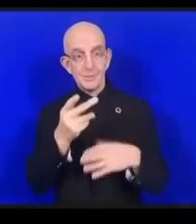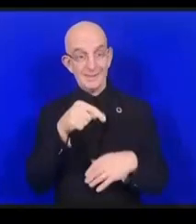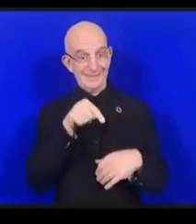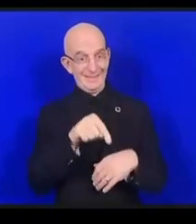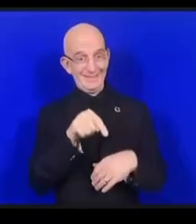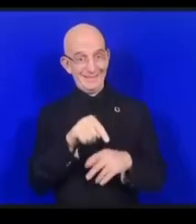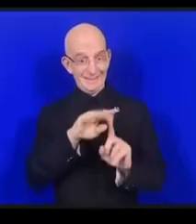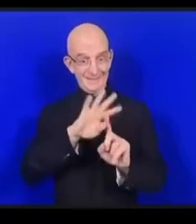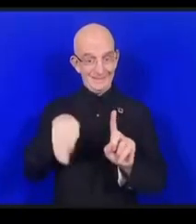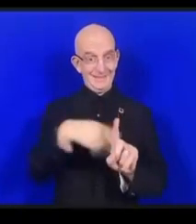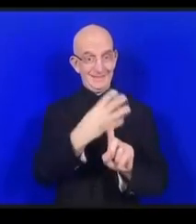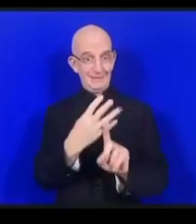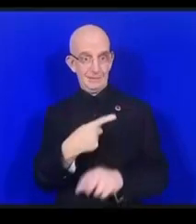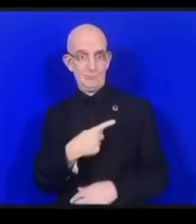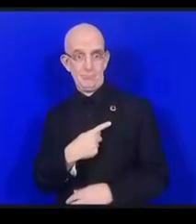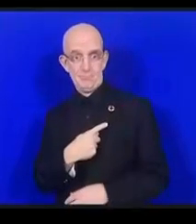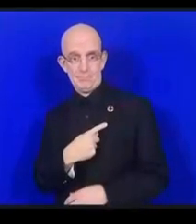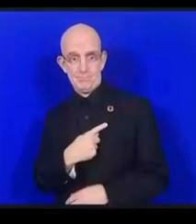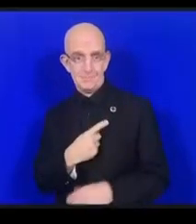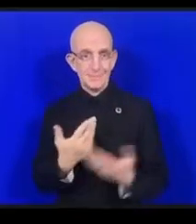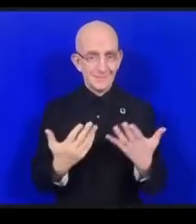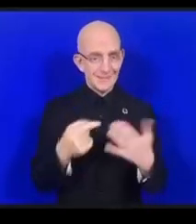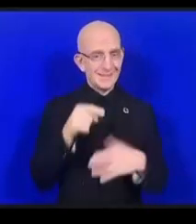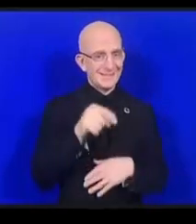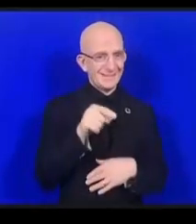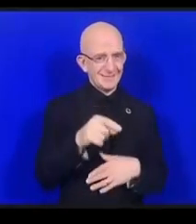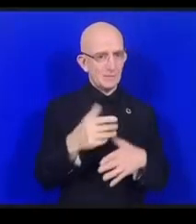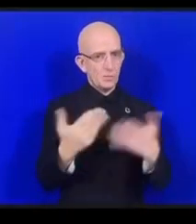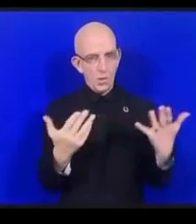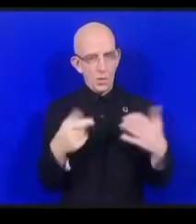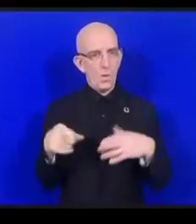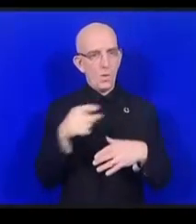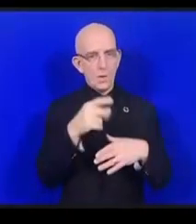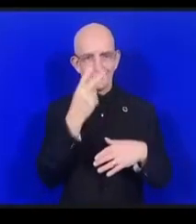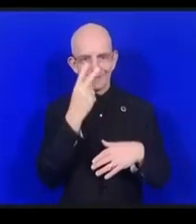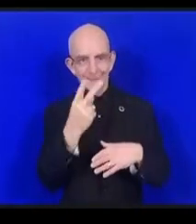résolu en partie soit